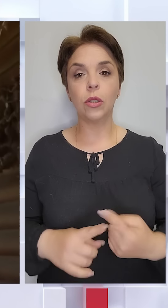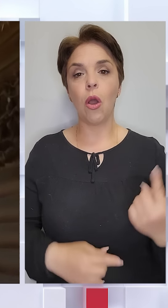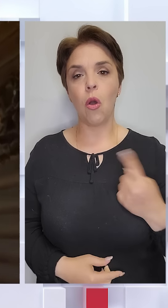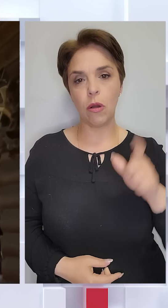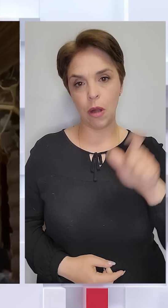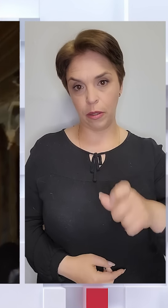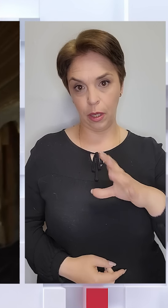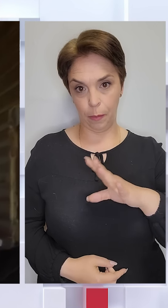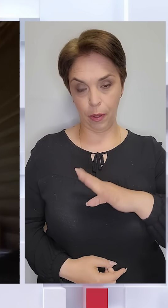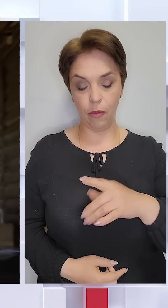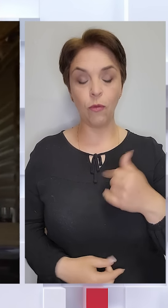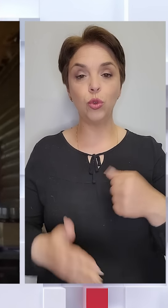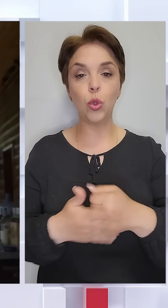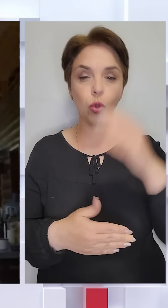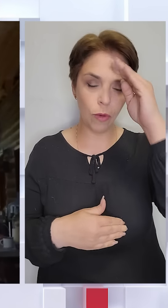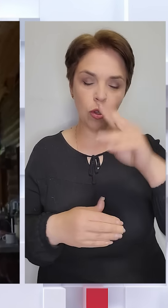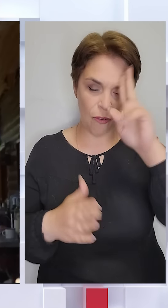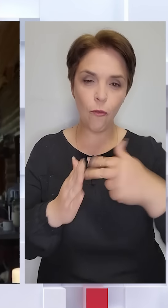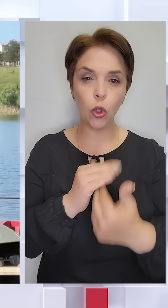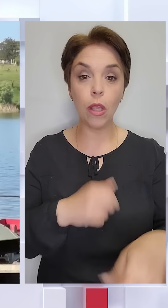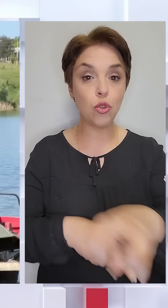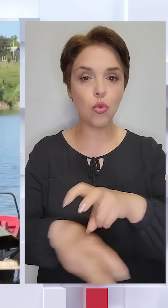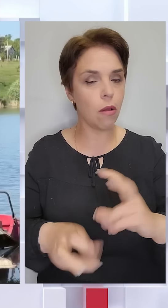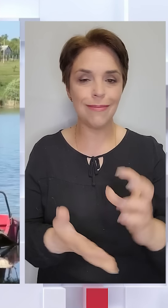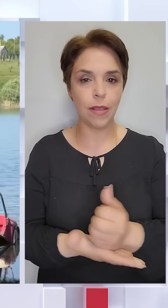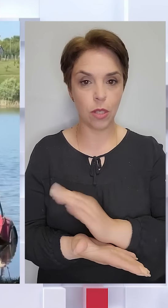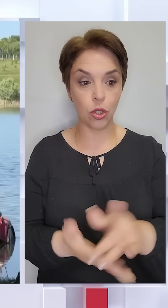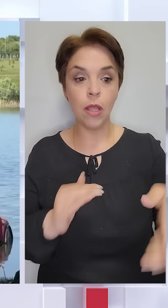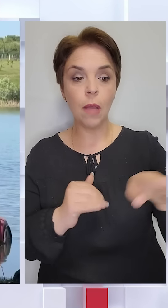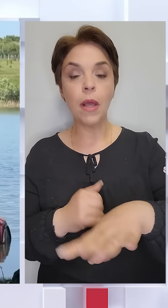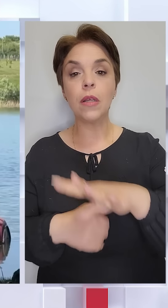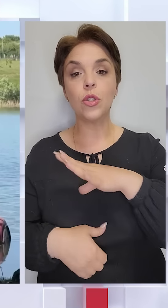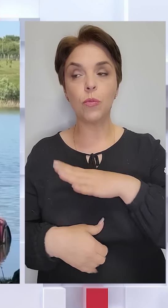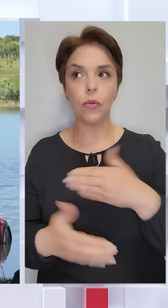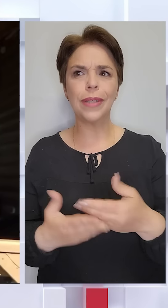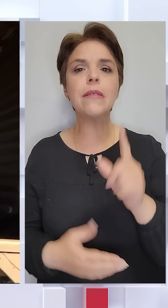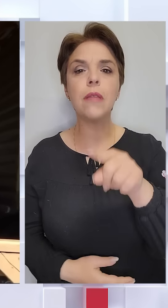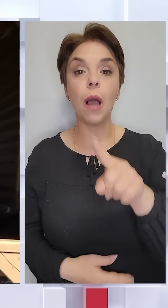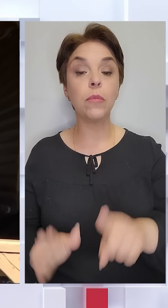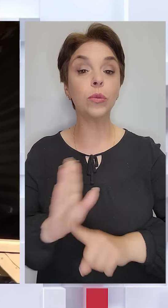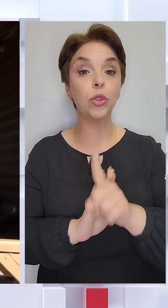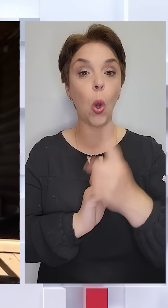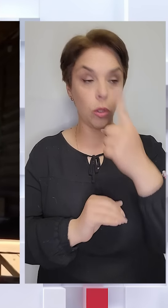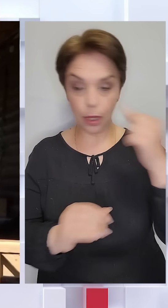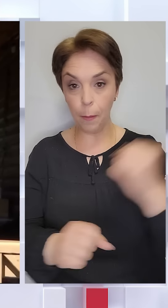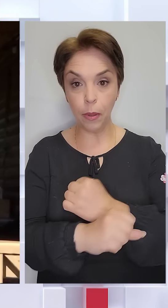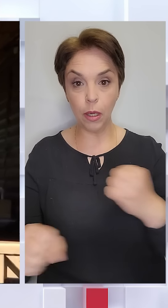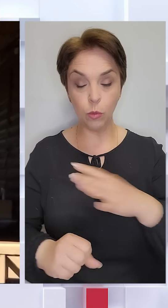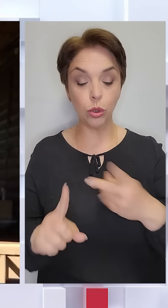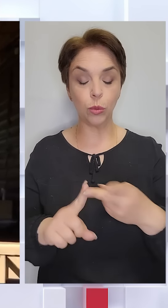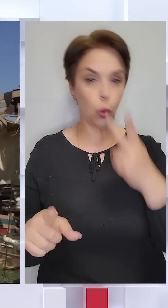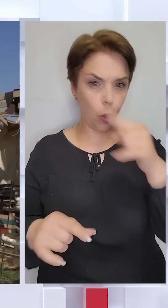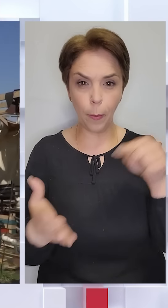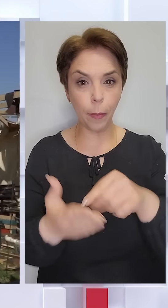Охорони цього вчора до вечора водолази шукали і не знайшли. На березі був десь там. Спочатку один приліт був, потім другий